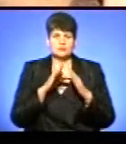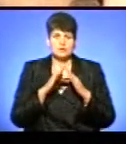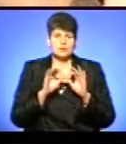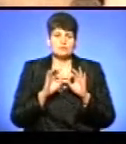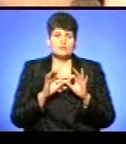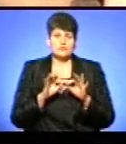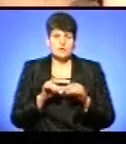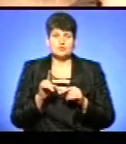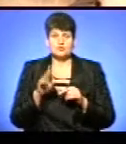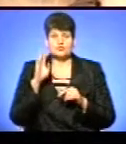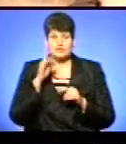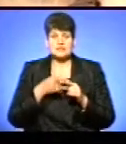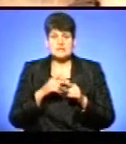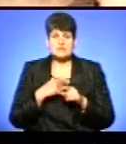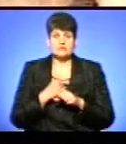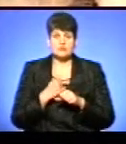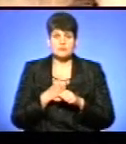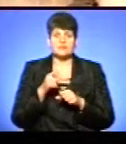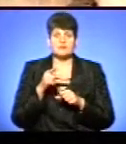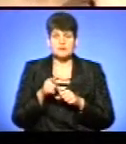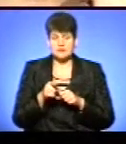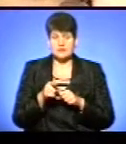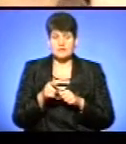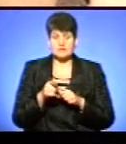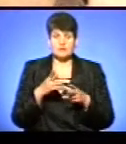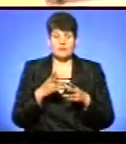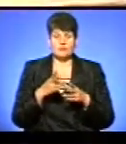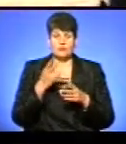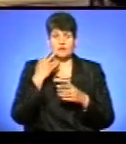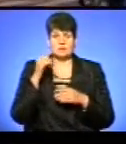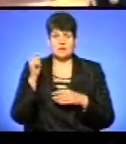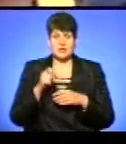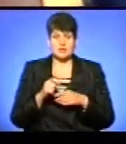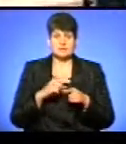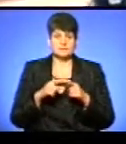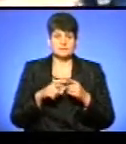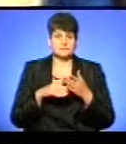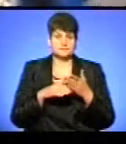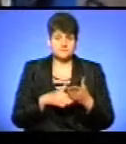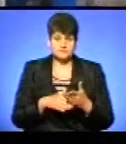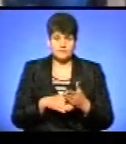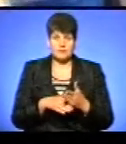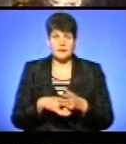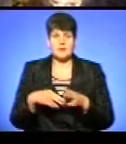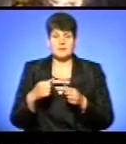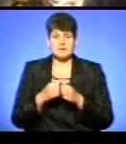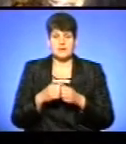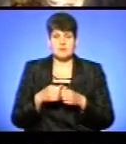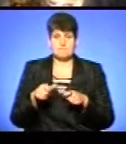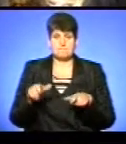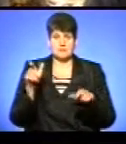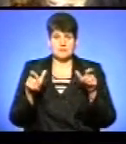розповіла, що чоловік, який це зробив, так зреагував на приїзд екстрених служб. Біля під'їзду мешканці цього будинку. Я